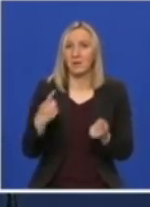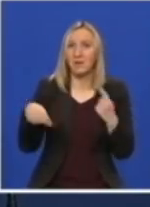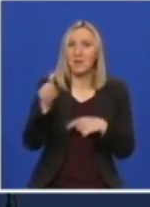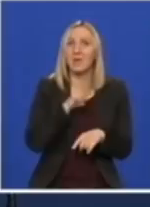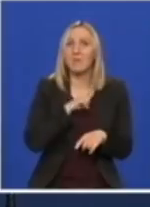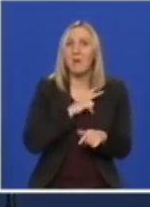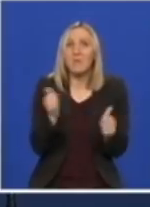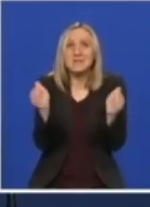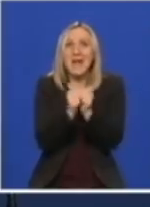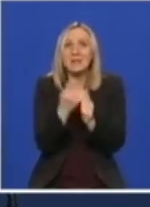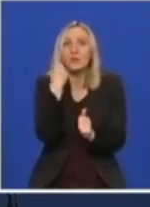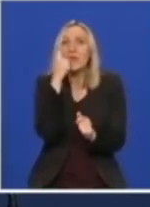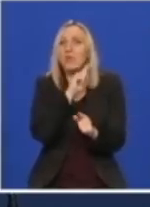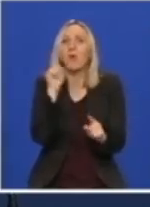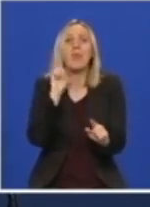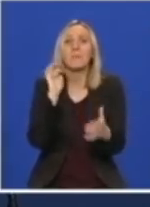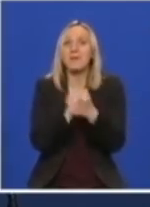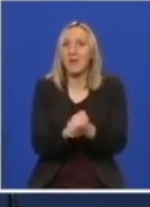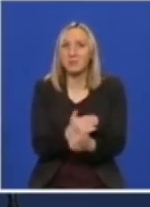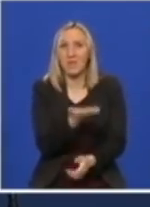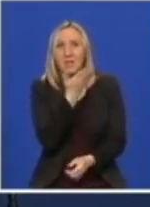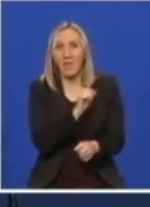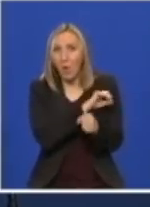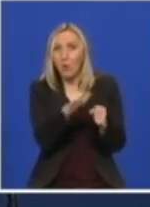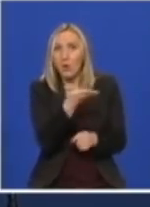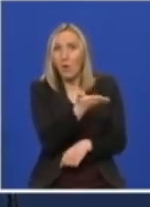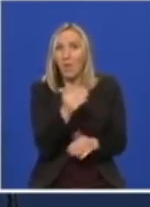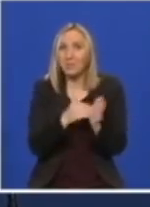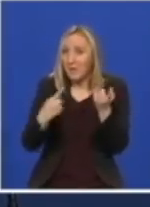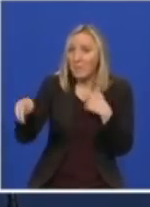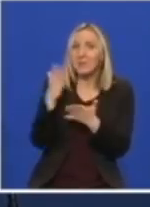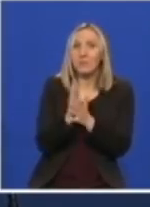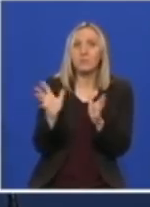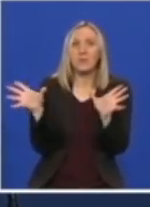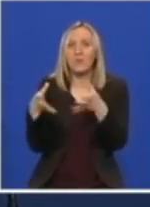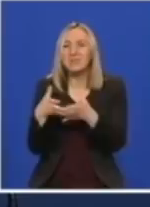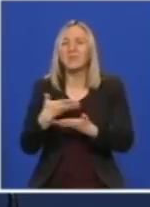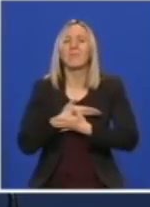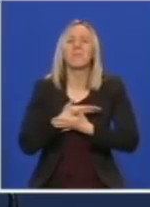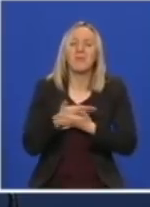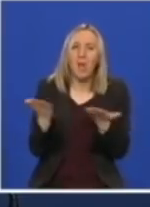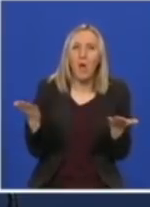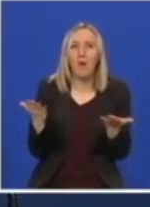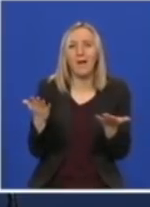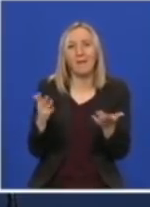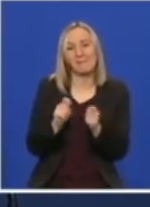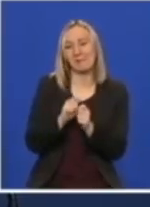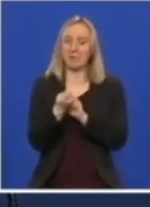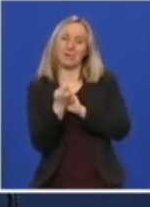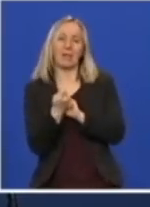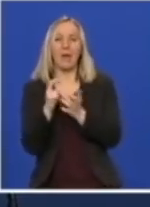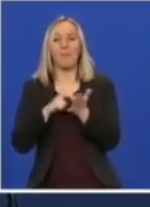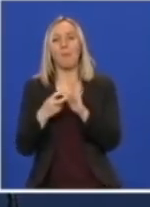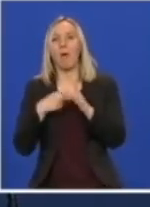neprijateljem i zaista treba da budemo kao tim. Bilo kakva politizacija ovog pitanja ne